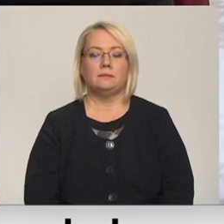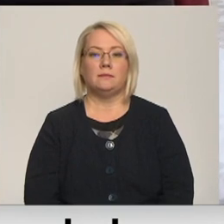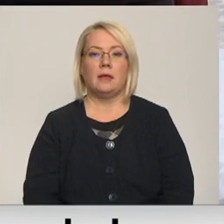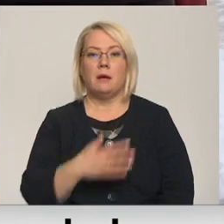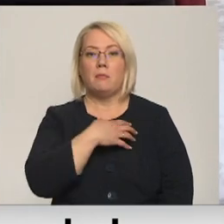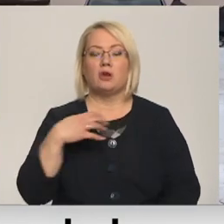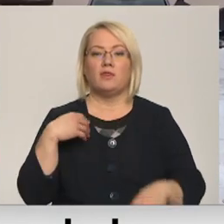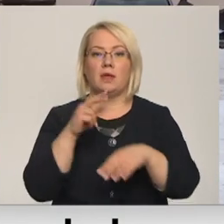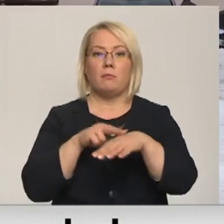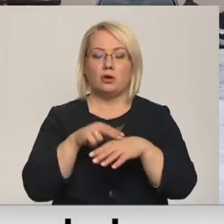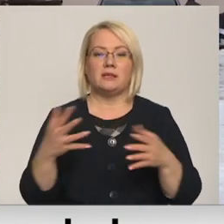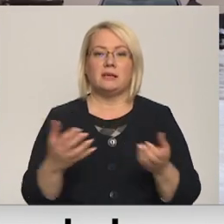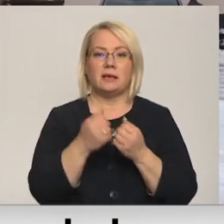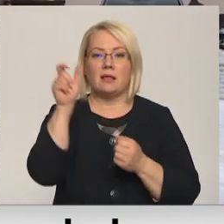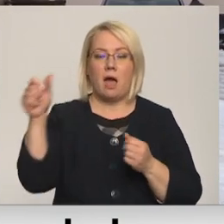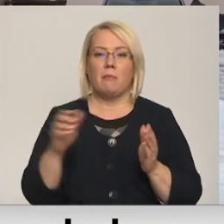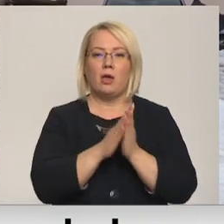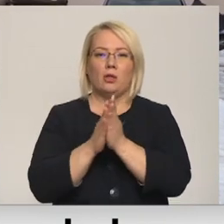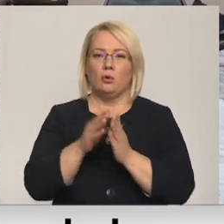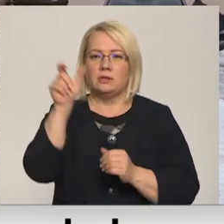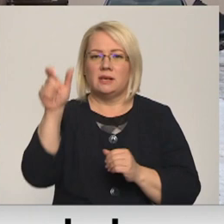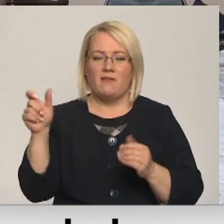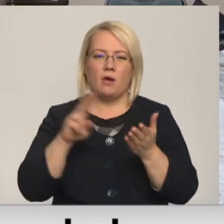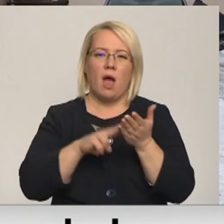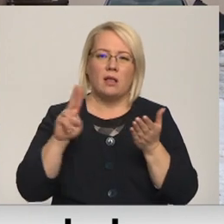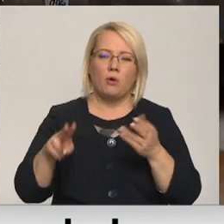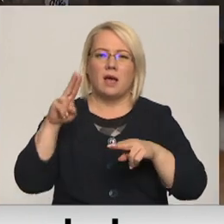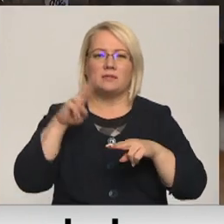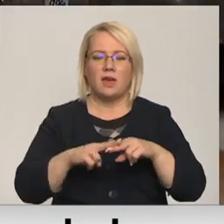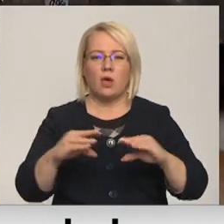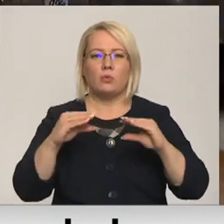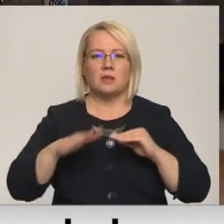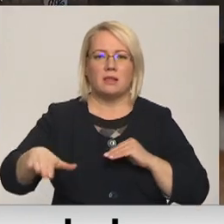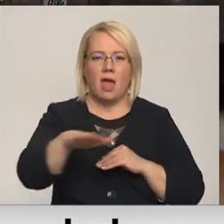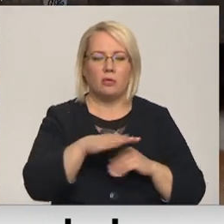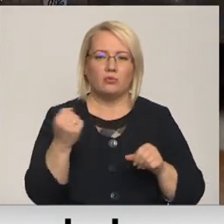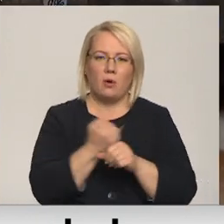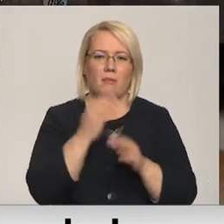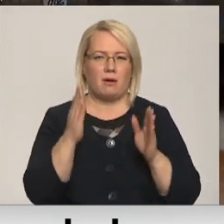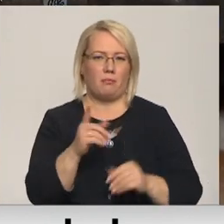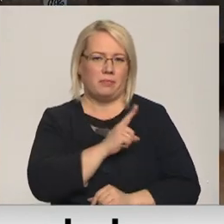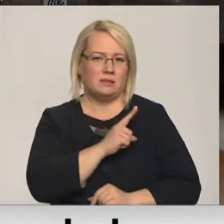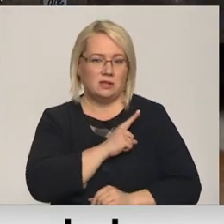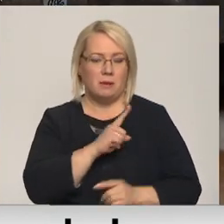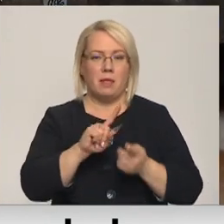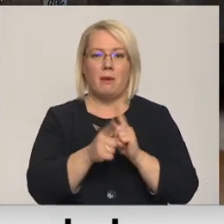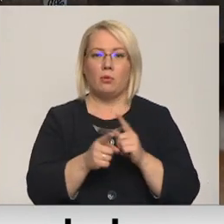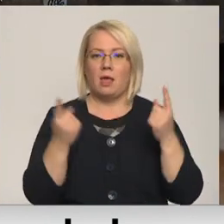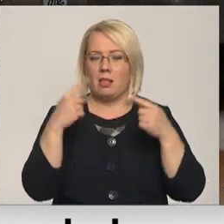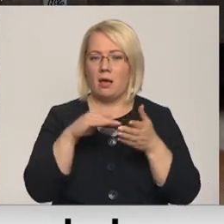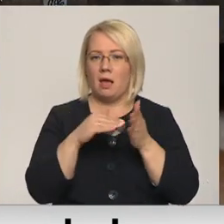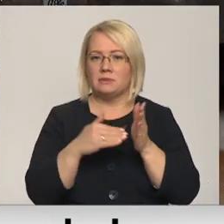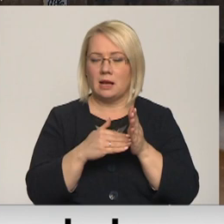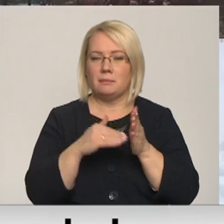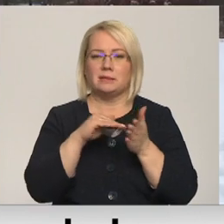Pašvaldības policijas glābēja aicina cilvēkus arī atļautajās vietās uz ledus neaizmirst piesardzību. Turklāt, mainoties laikapsnākļiem, arī